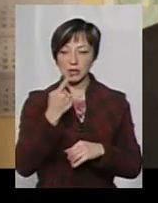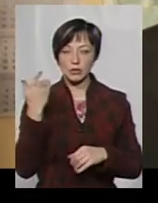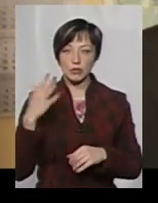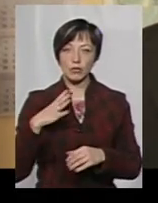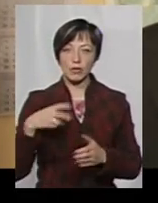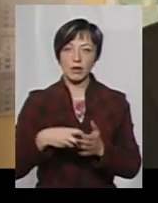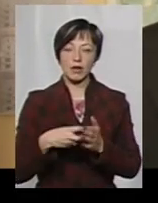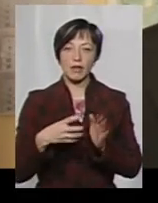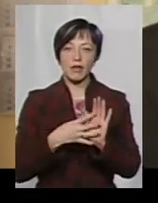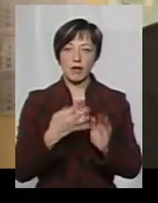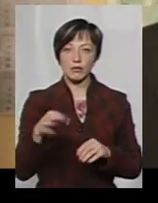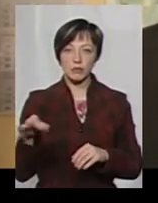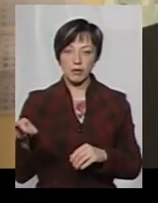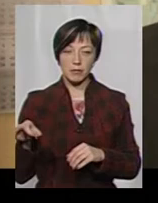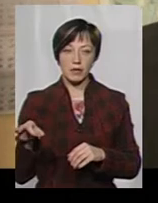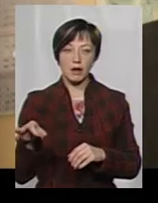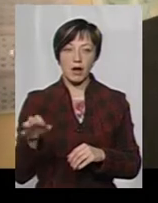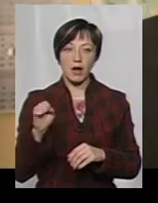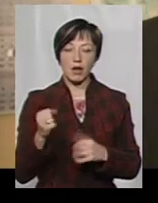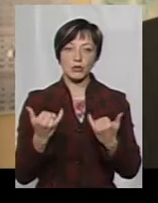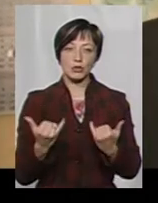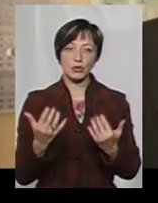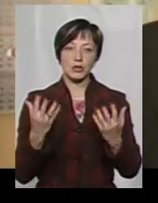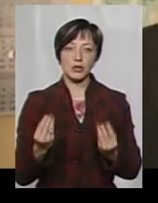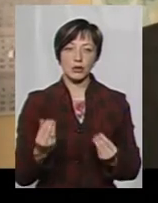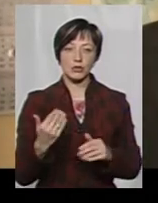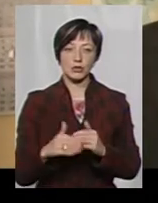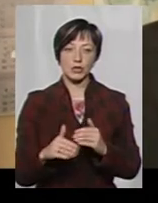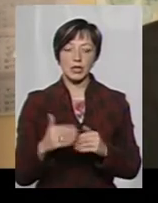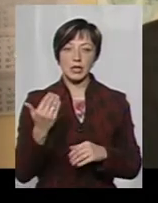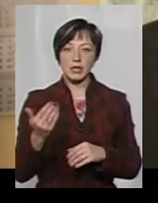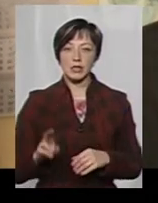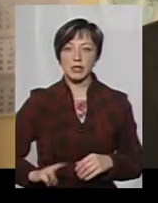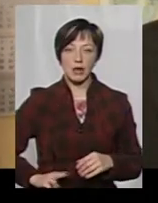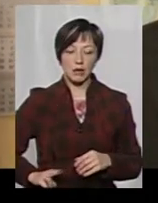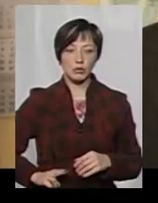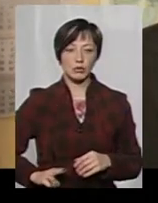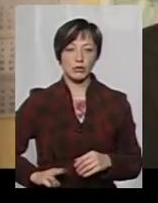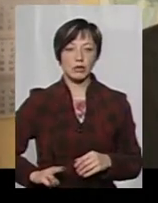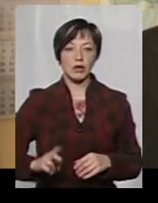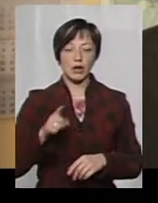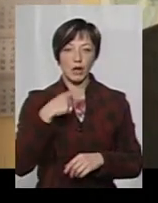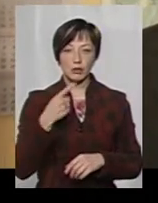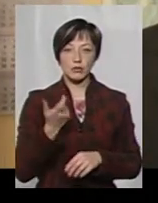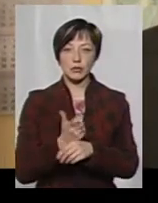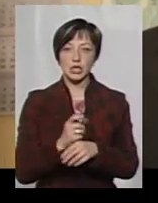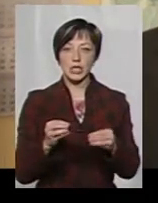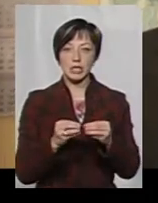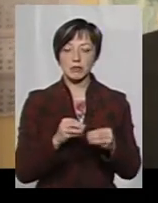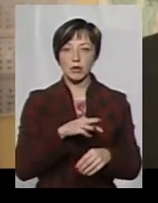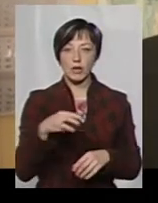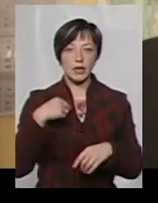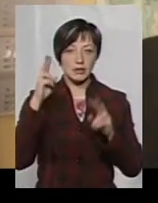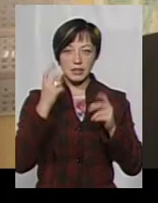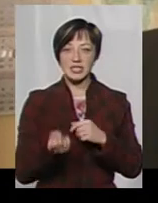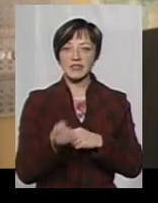був 9 з копійками, а на сьогодні їхній директор стверджує, що вже більше 10 мільйонів. Я не